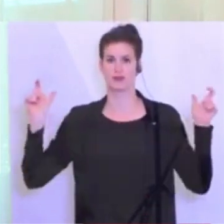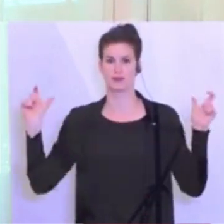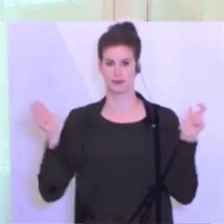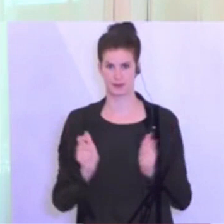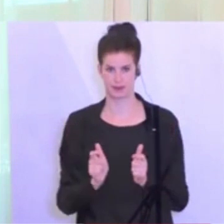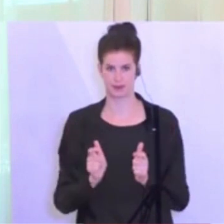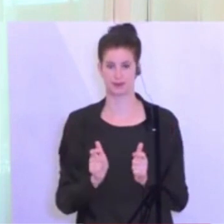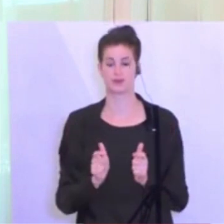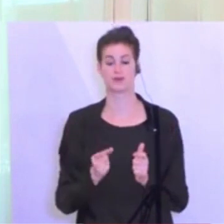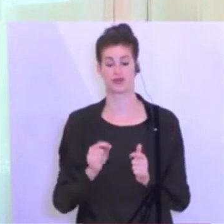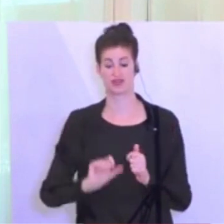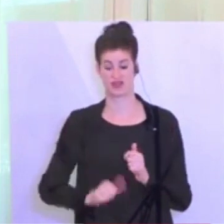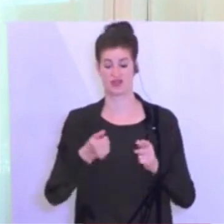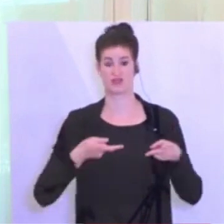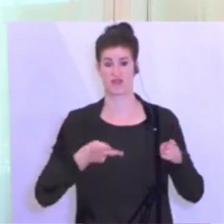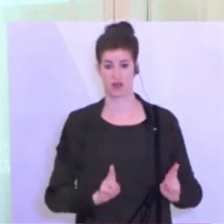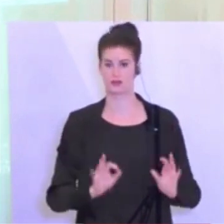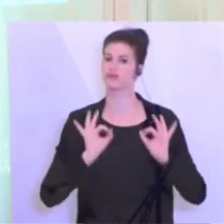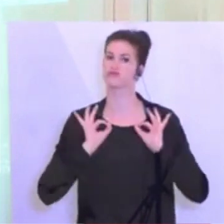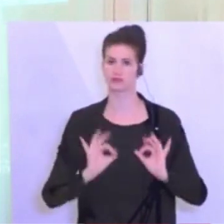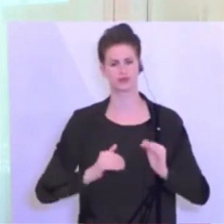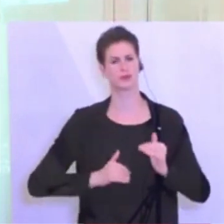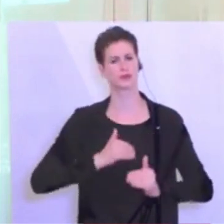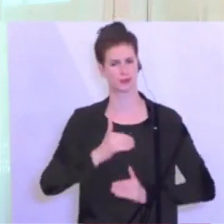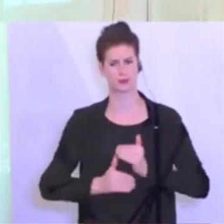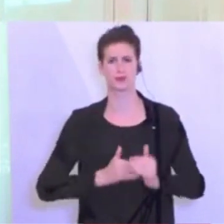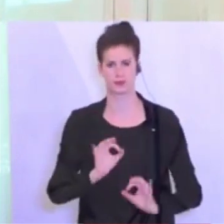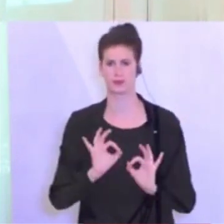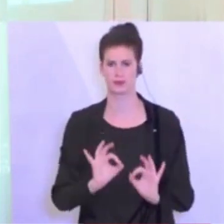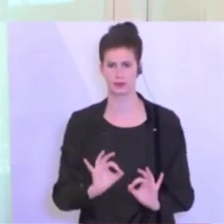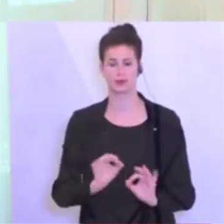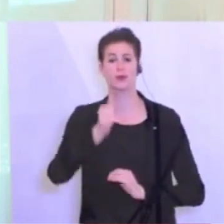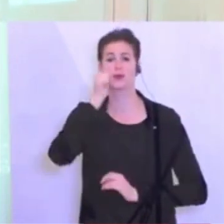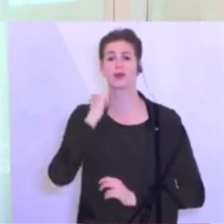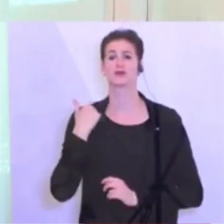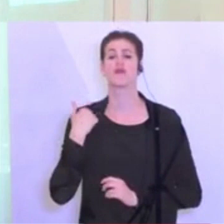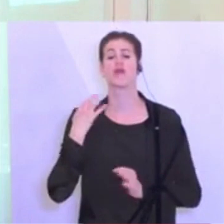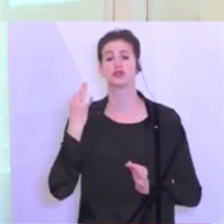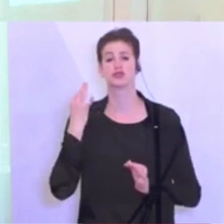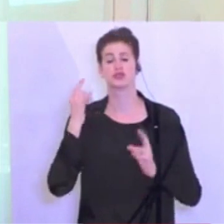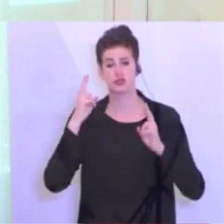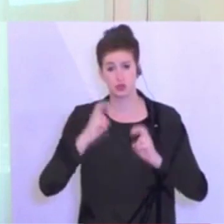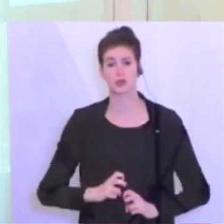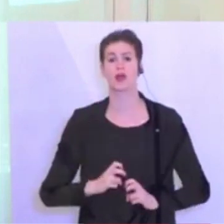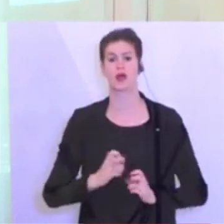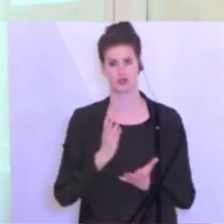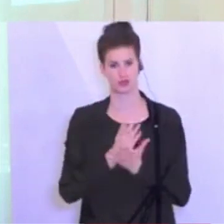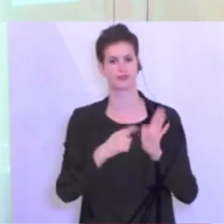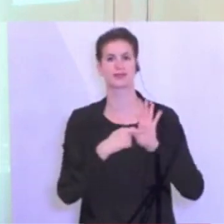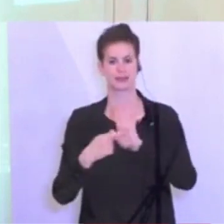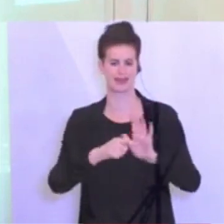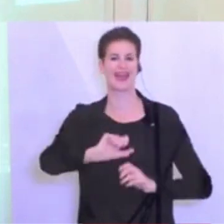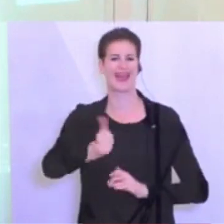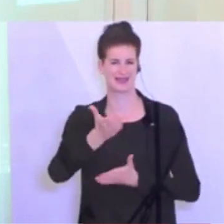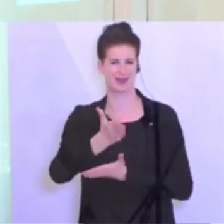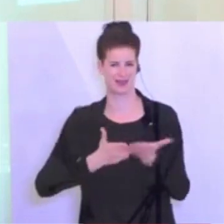Wir haben diese Phase 1 sehr, sehr gut bewältigt und gestern haben wir eine Studie, einen ersten Teil einer Studie präsentiert, wo